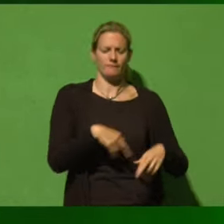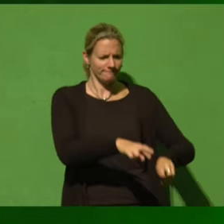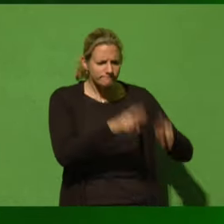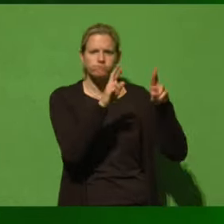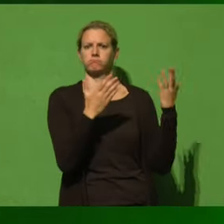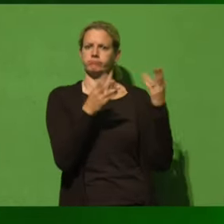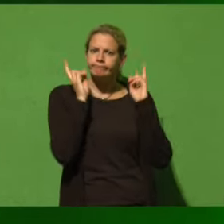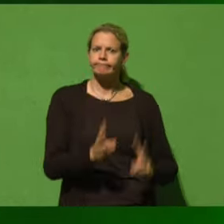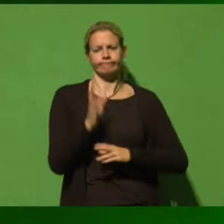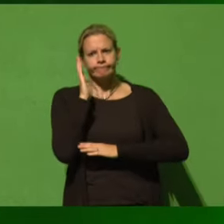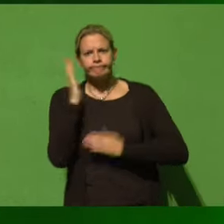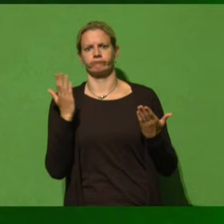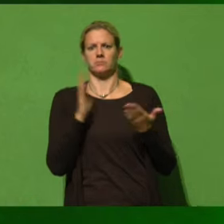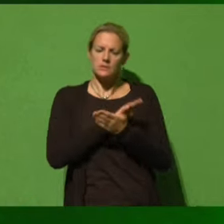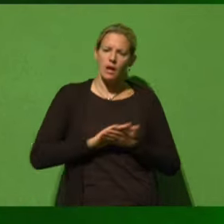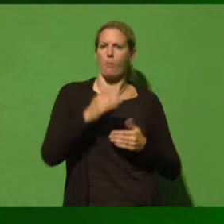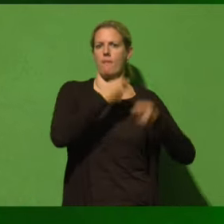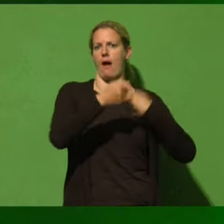Unterkunft und eine anständige Behandlung.